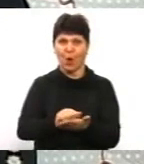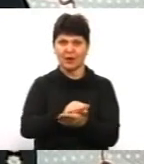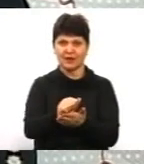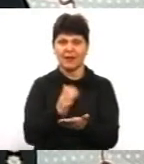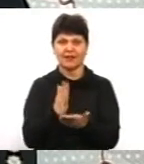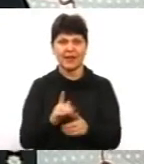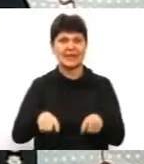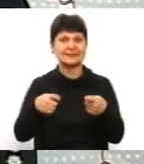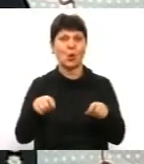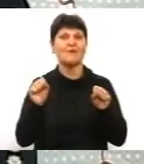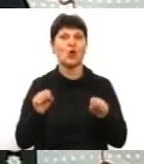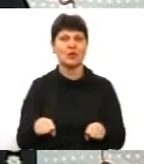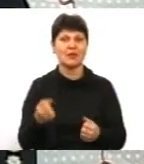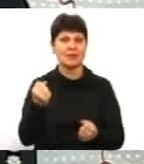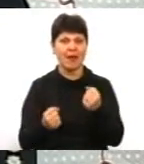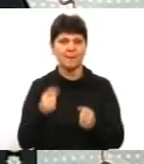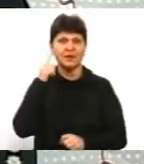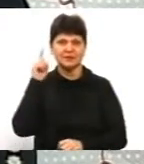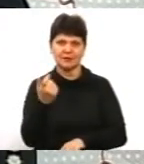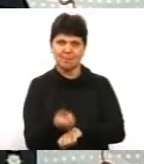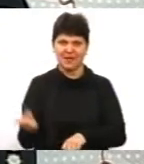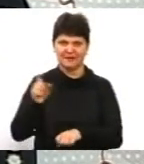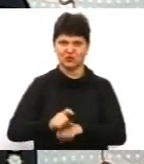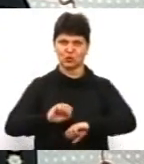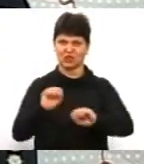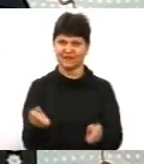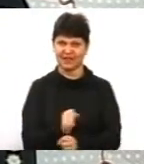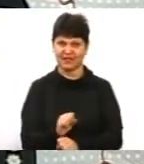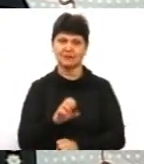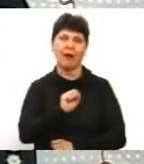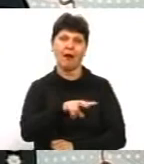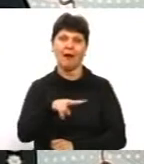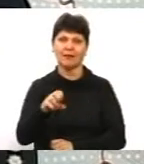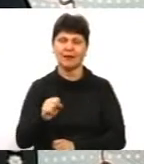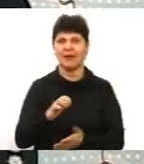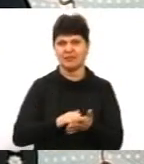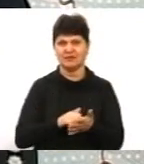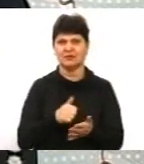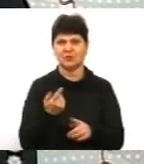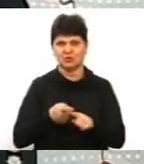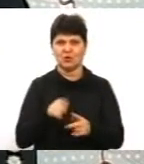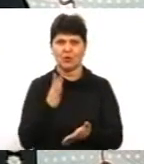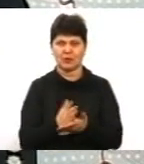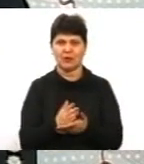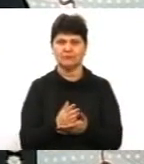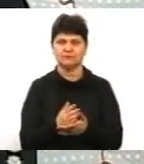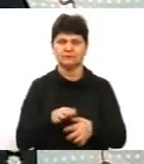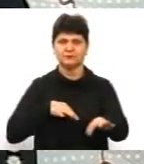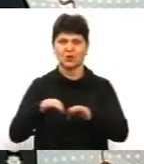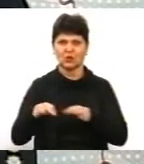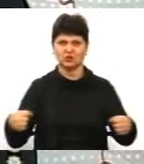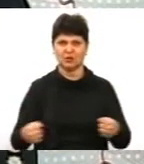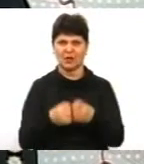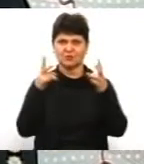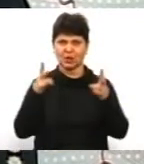водіям значно перевищувати швидкість, але наслідок цього є значний ріст дорожньо-транспортних пригод